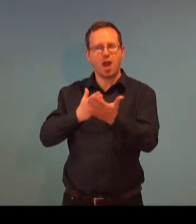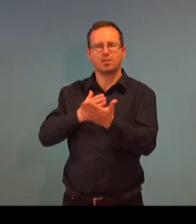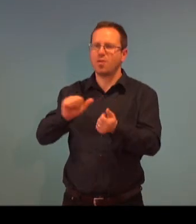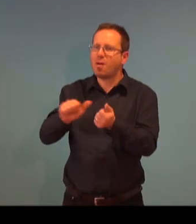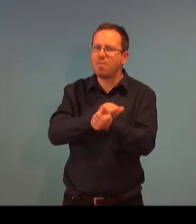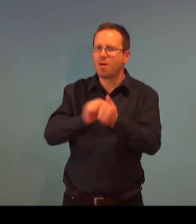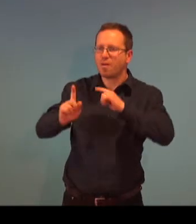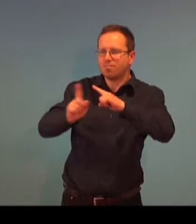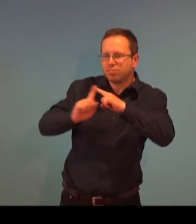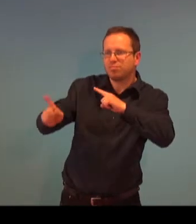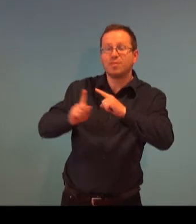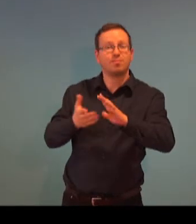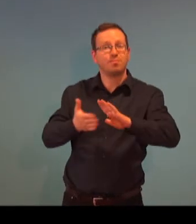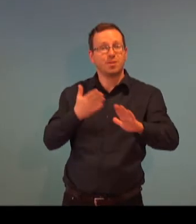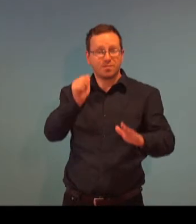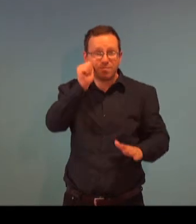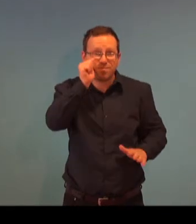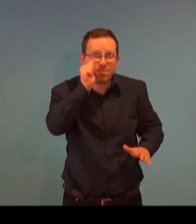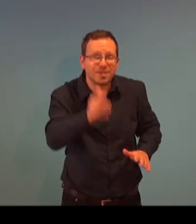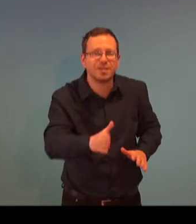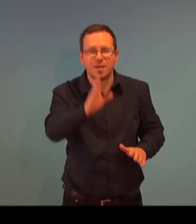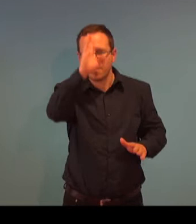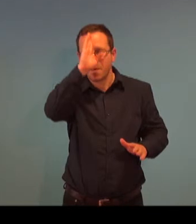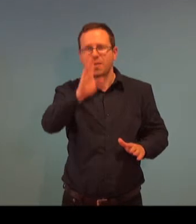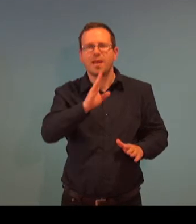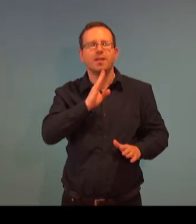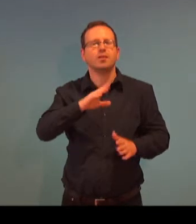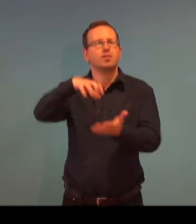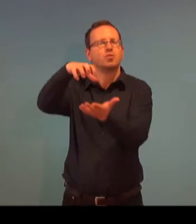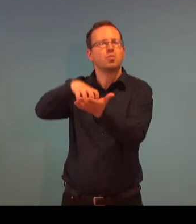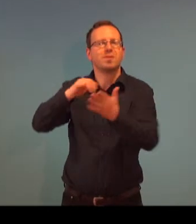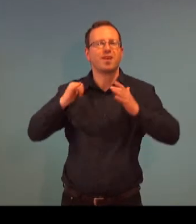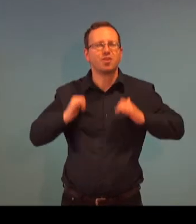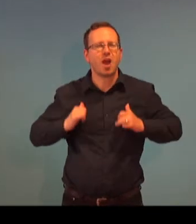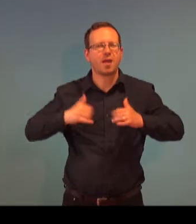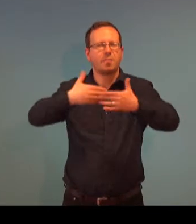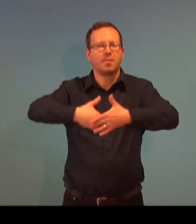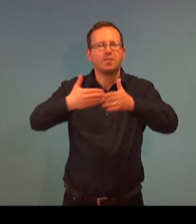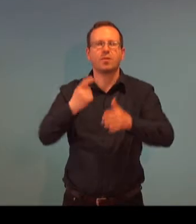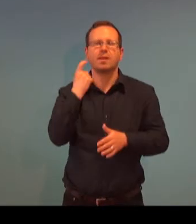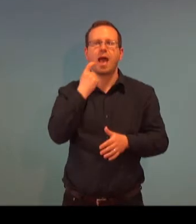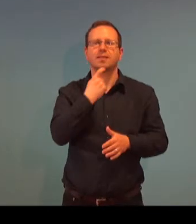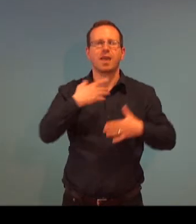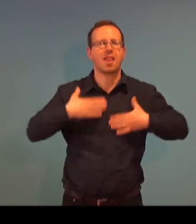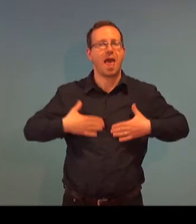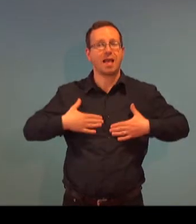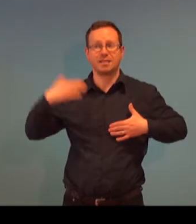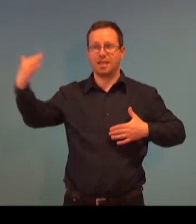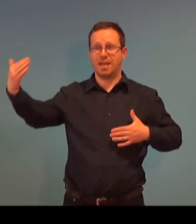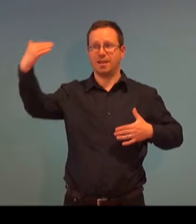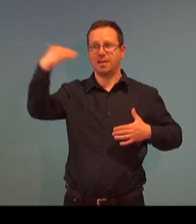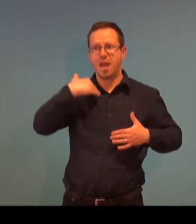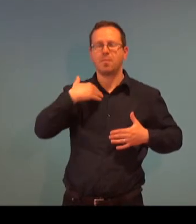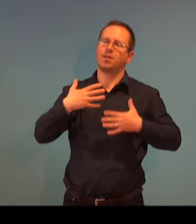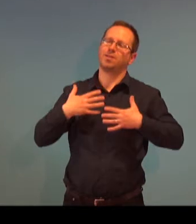nich už u nás pracují, někteří se opakovaně vrací, takže teď v ponědělí zase přijede skupinka v pěti